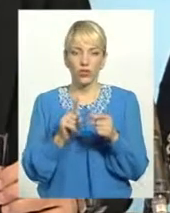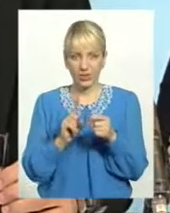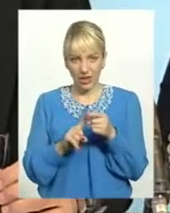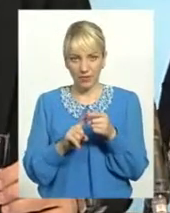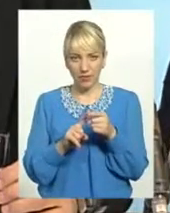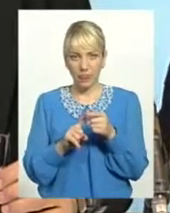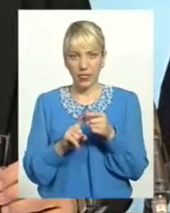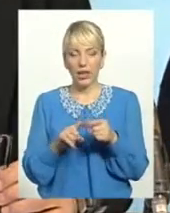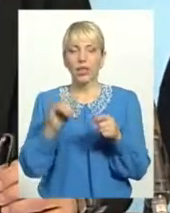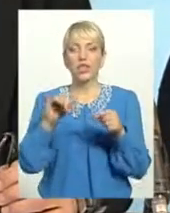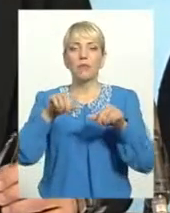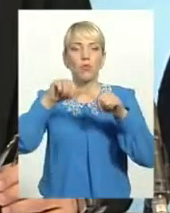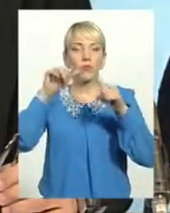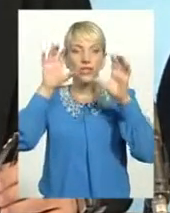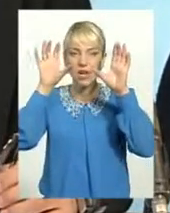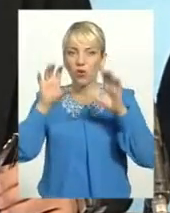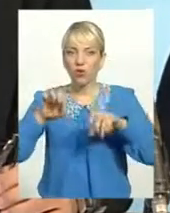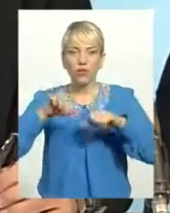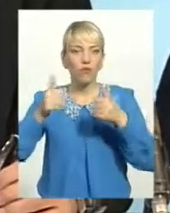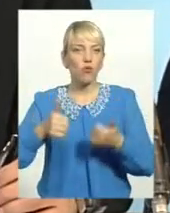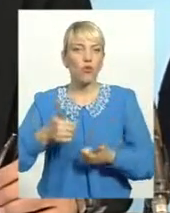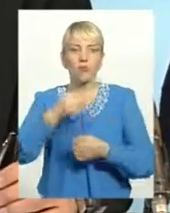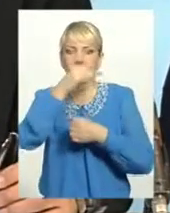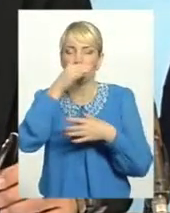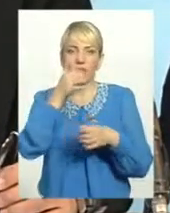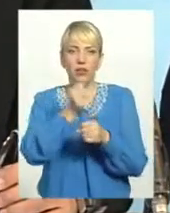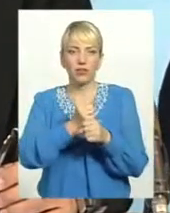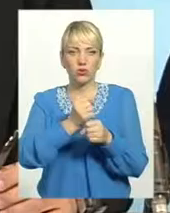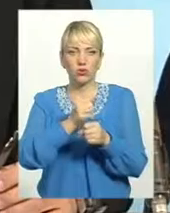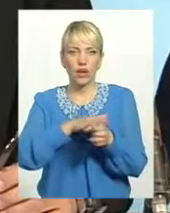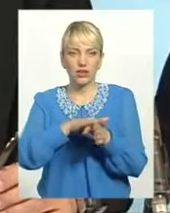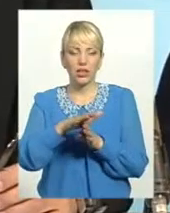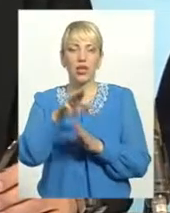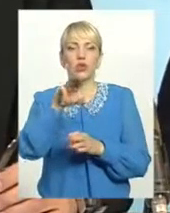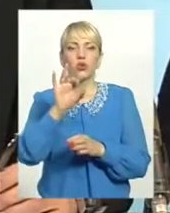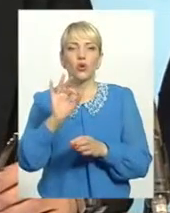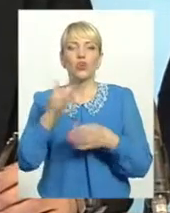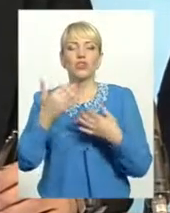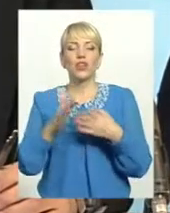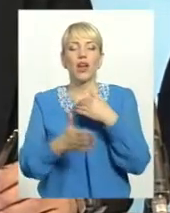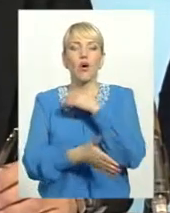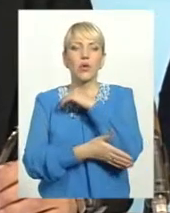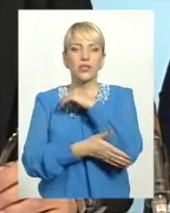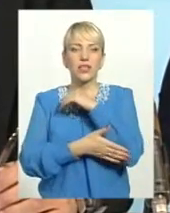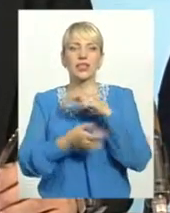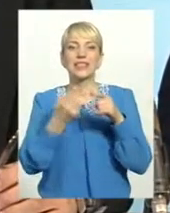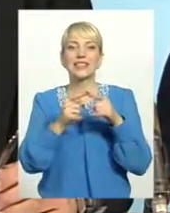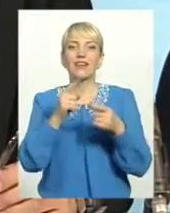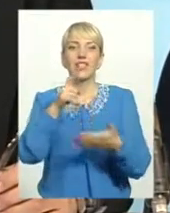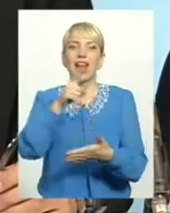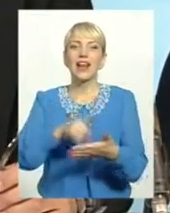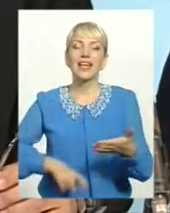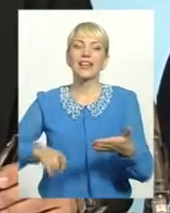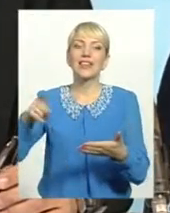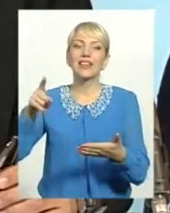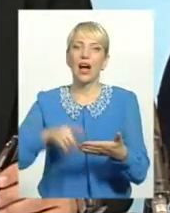от форми і шляхи виведення з скрутного стану підприємства, то тоді йде вже остання – це ліквідація. А якщо